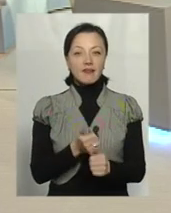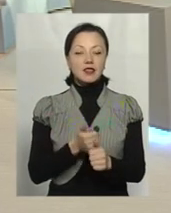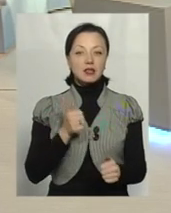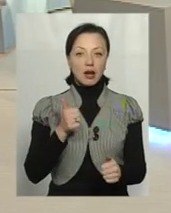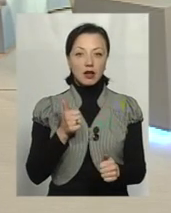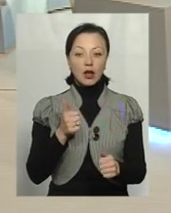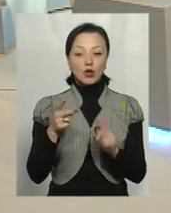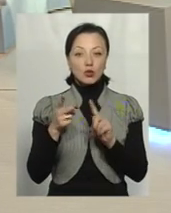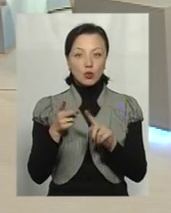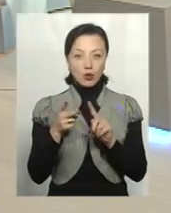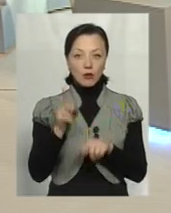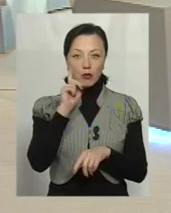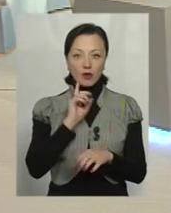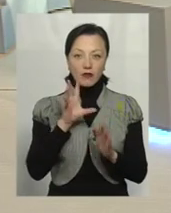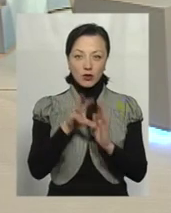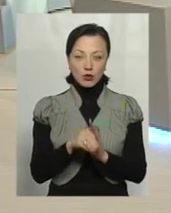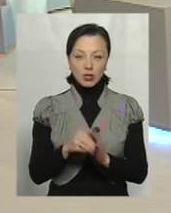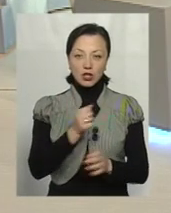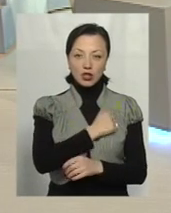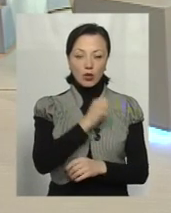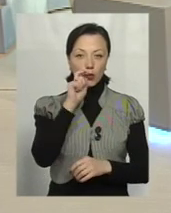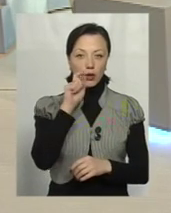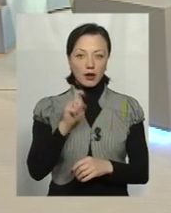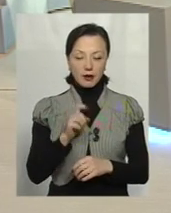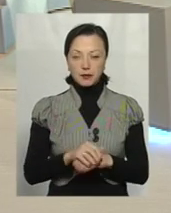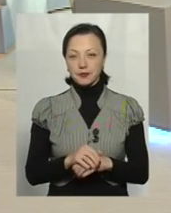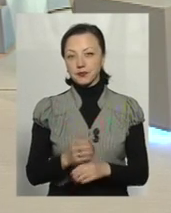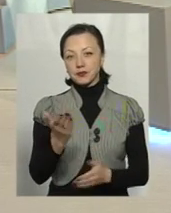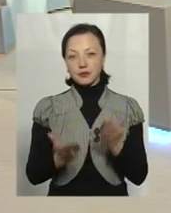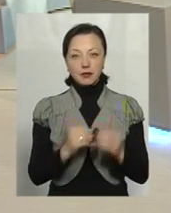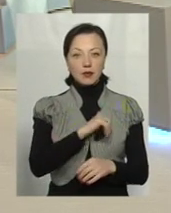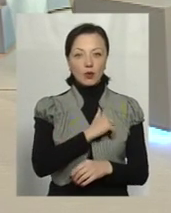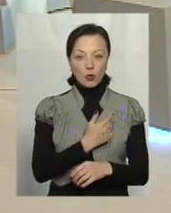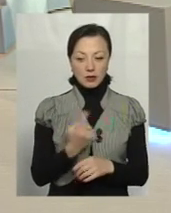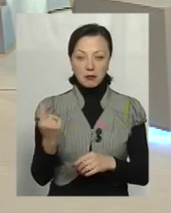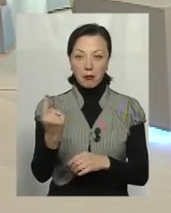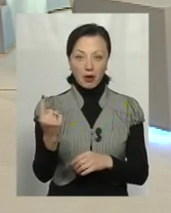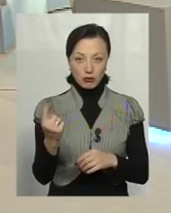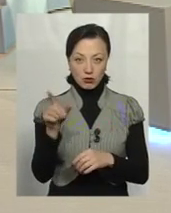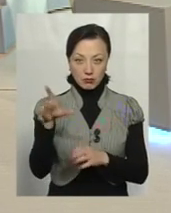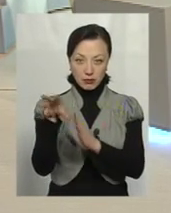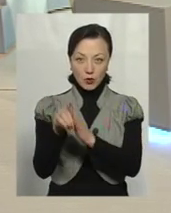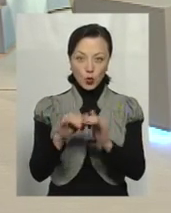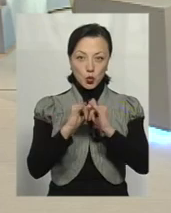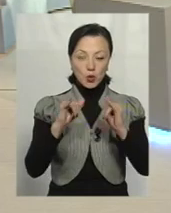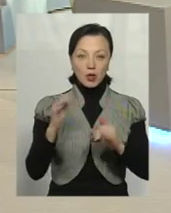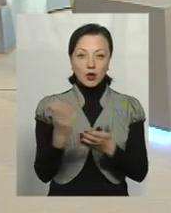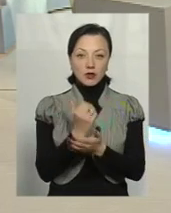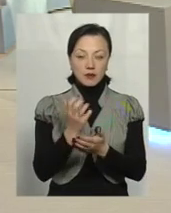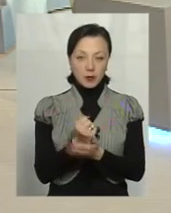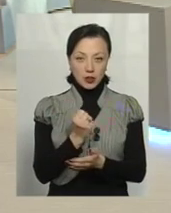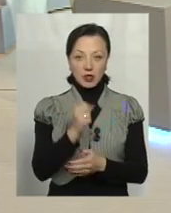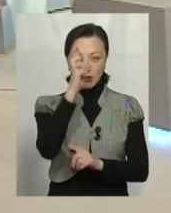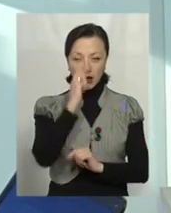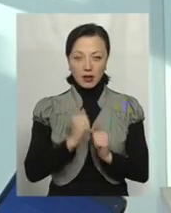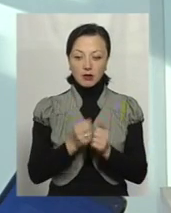других поки що відноситься сьогодні, на жаль, Україна. Якщо ми хочемо до тих перших країн, успішних і розвинених, ми